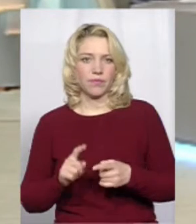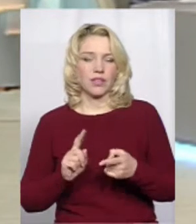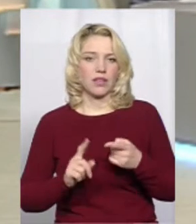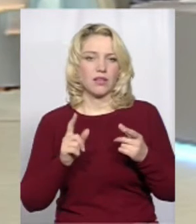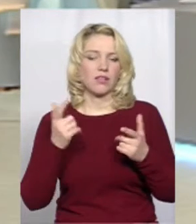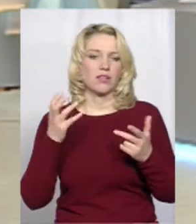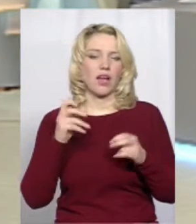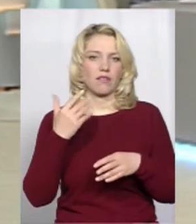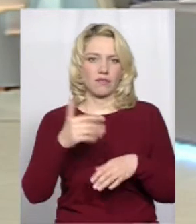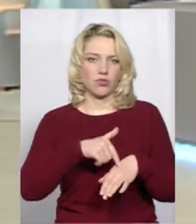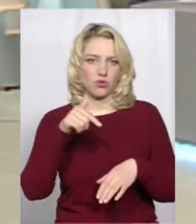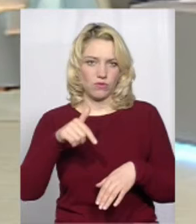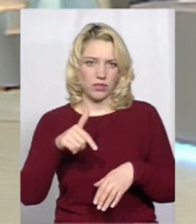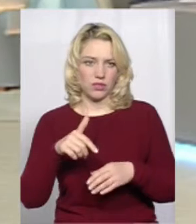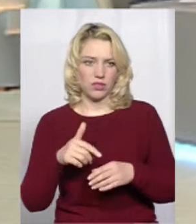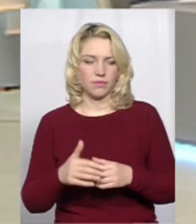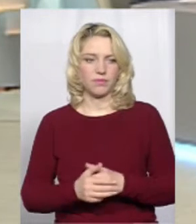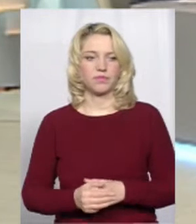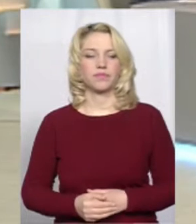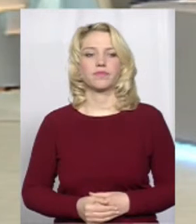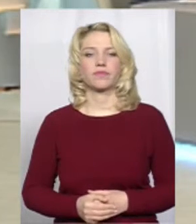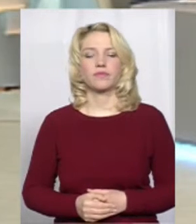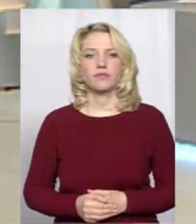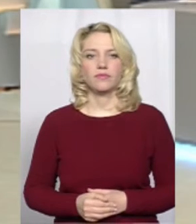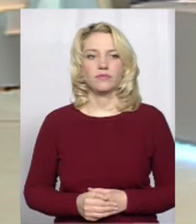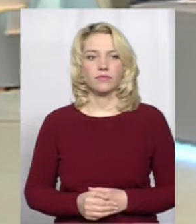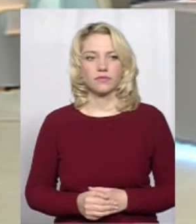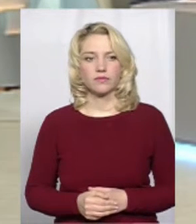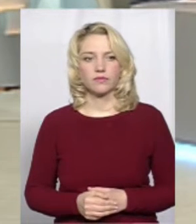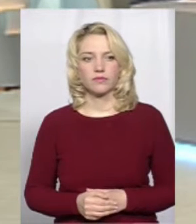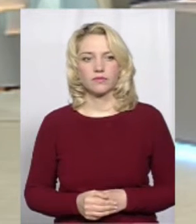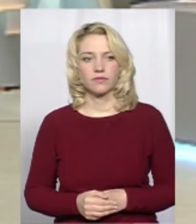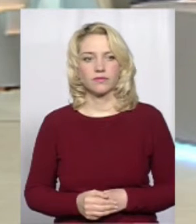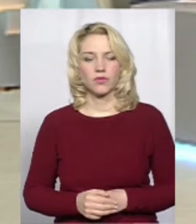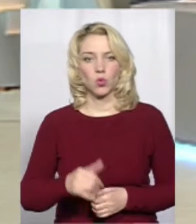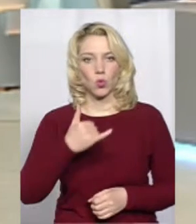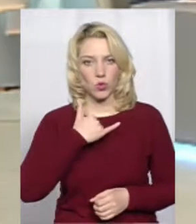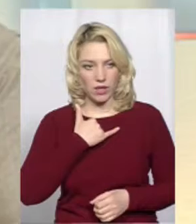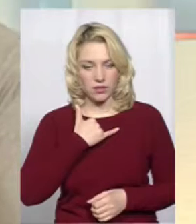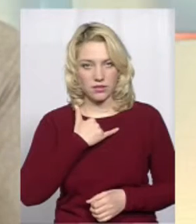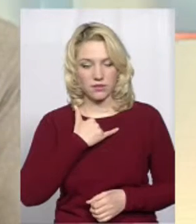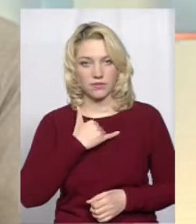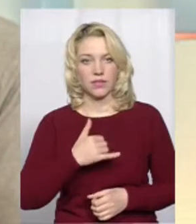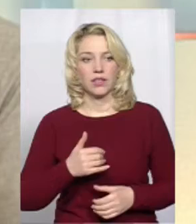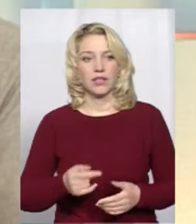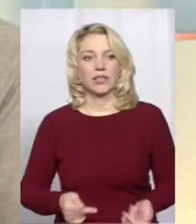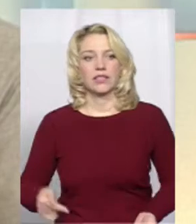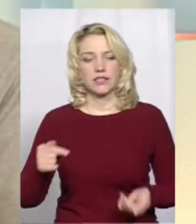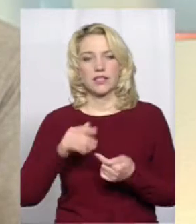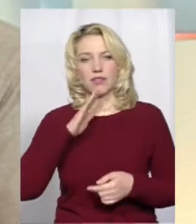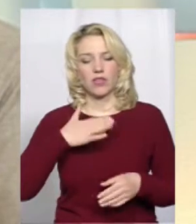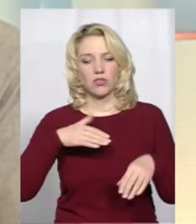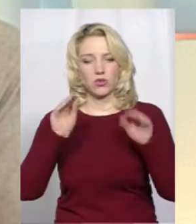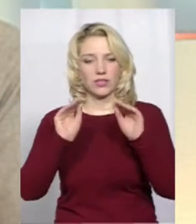сказати, чи це відчувається, і попрошую вас потім, пан Олександр, доповнити. Ну, у нас, згідно